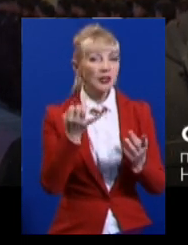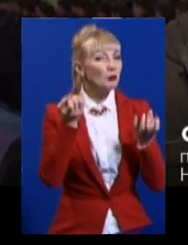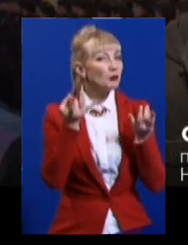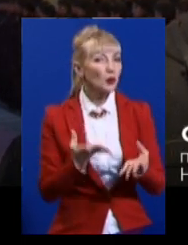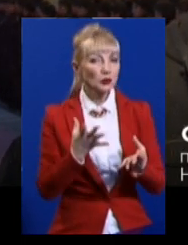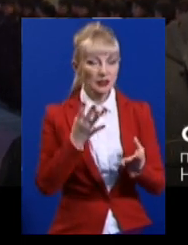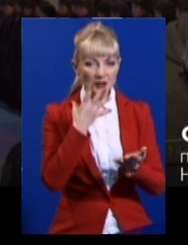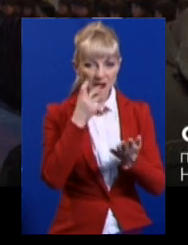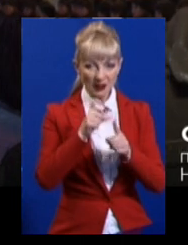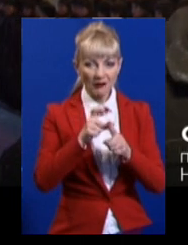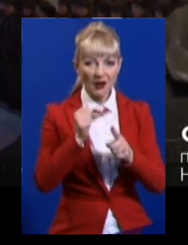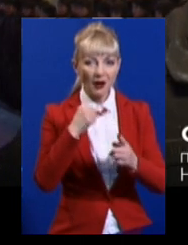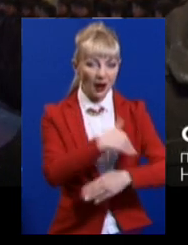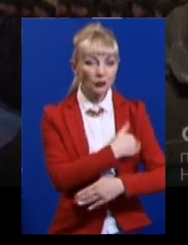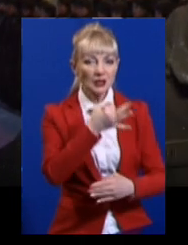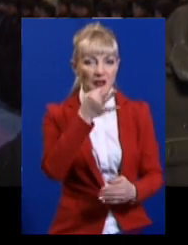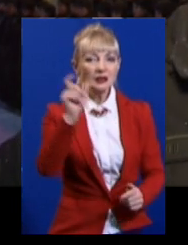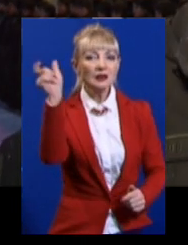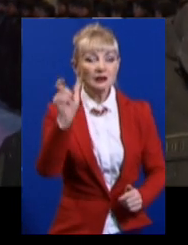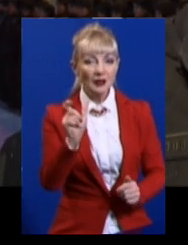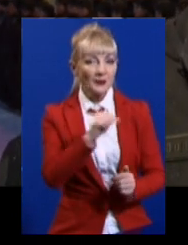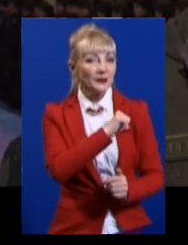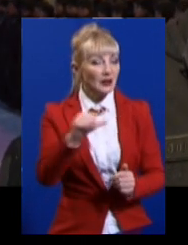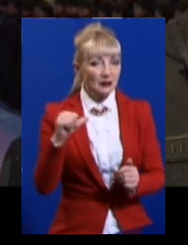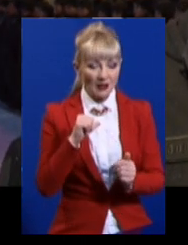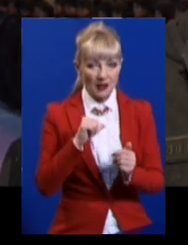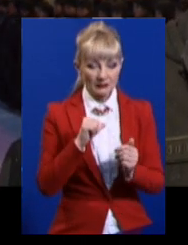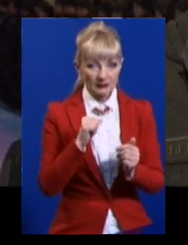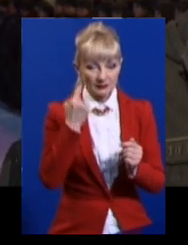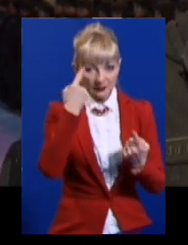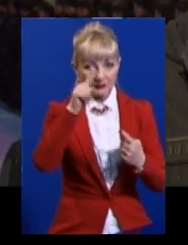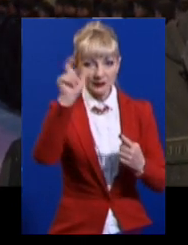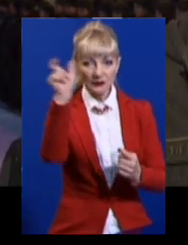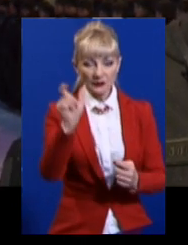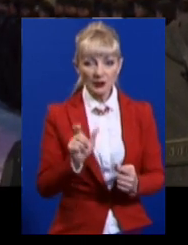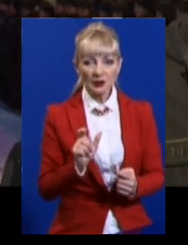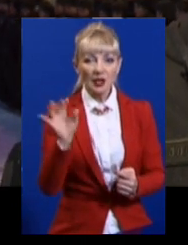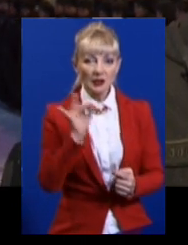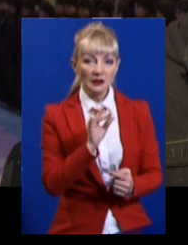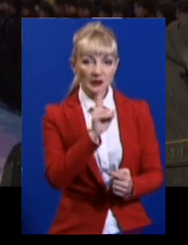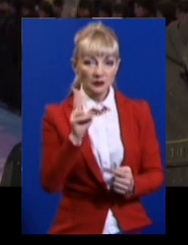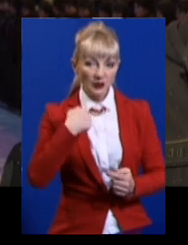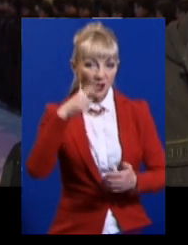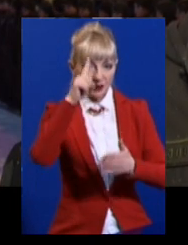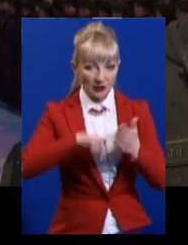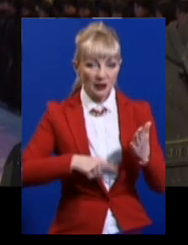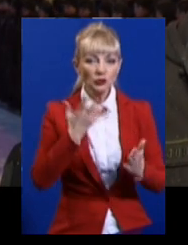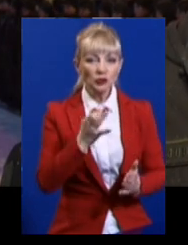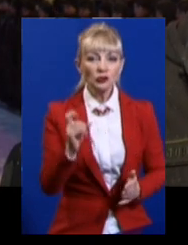От якимось віршами, мабуть, так слова складаються, що ми отримуємо вірші, які, сподіваюся, раз